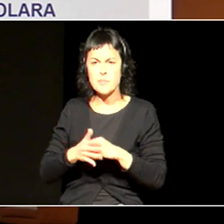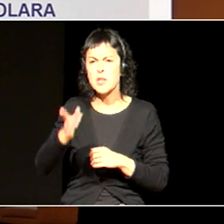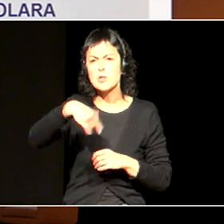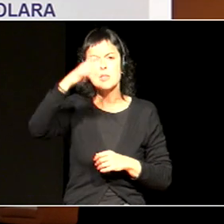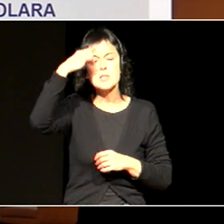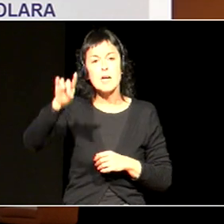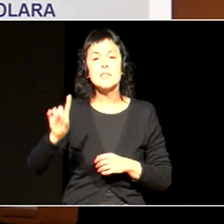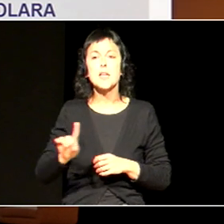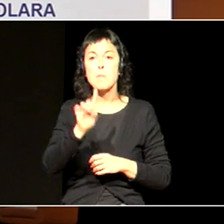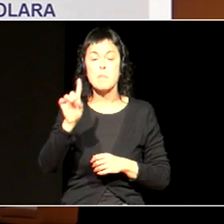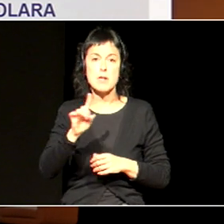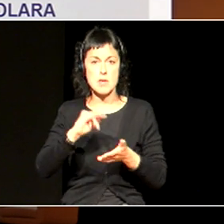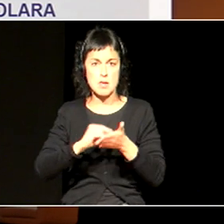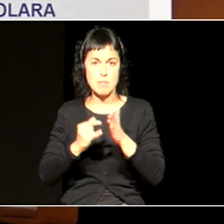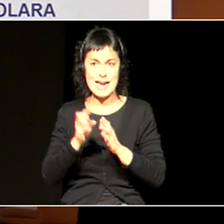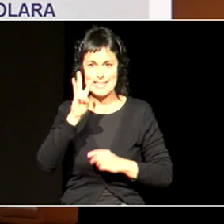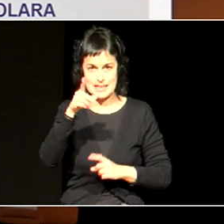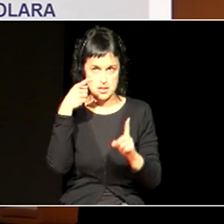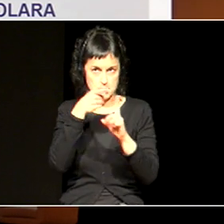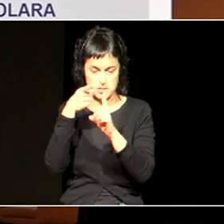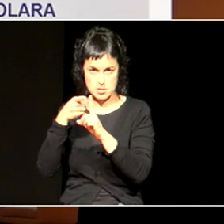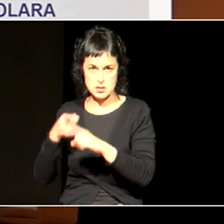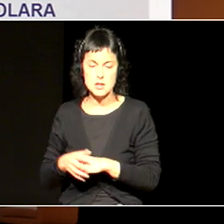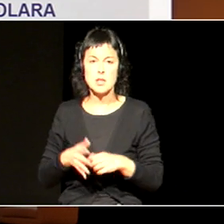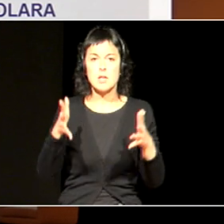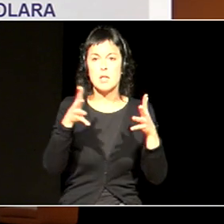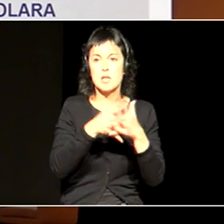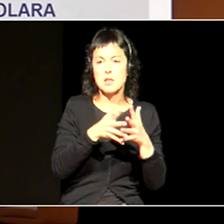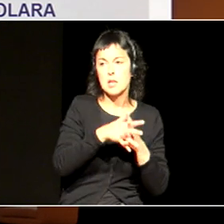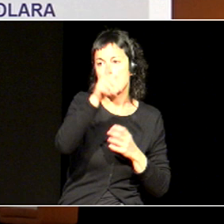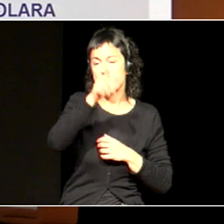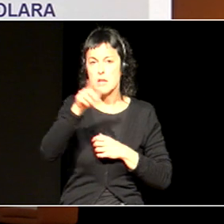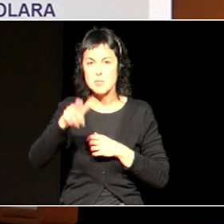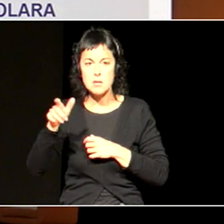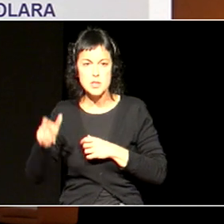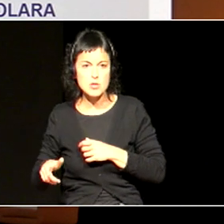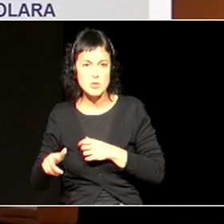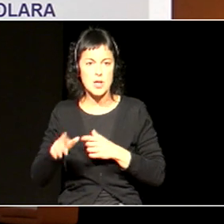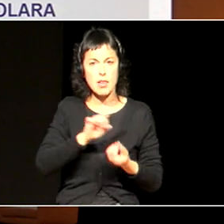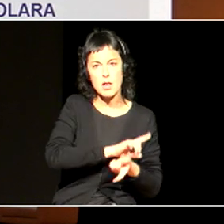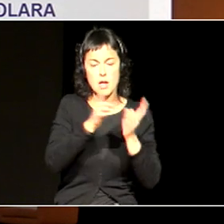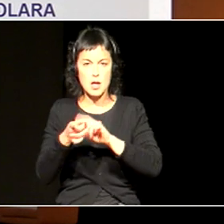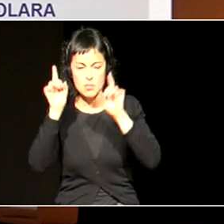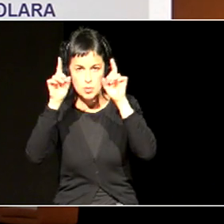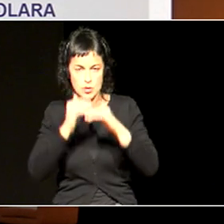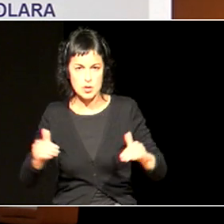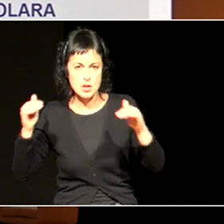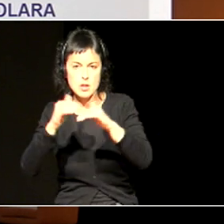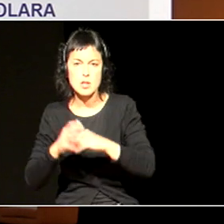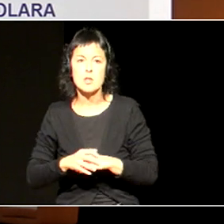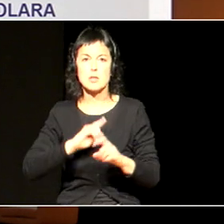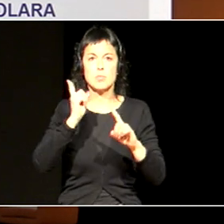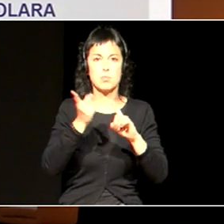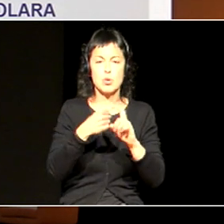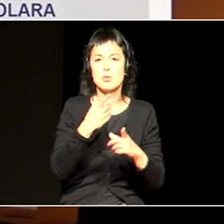iruelburu, eta horren artean, negiturak eta pertsonak, eskola mistutik eskidetzara pasateko, prebentziota detekzi goiztierra